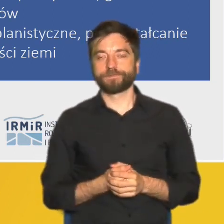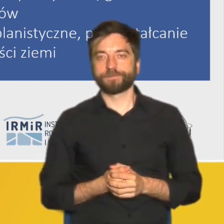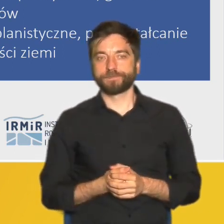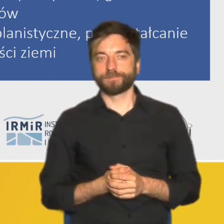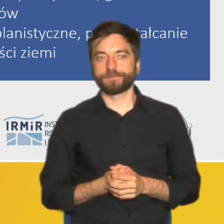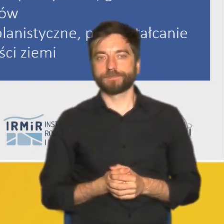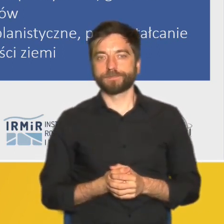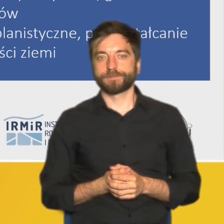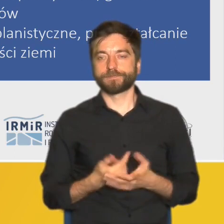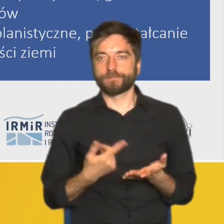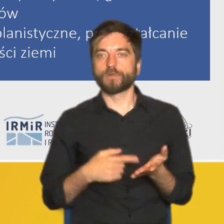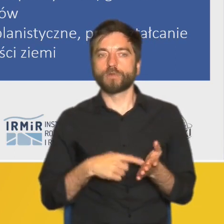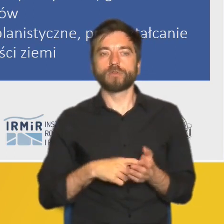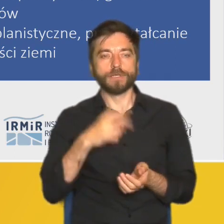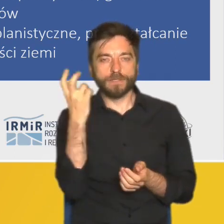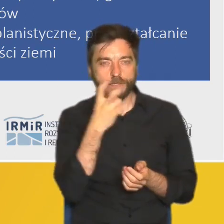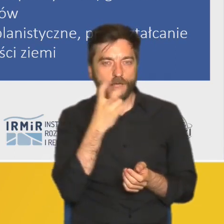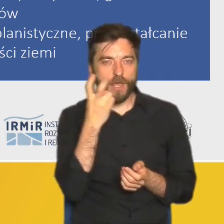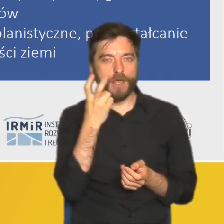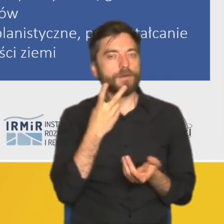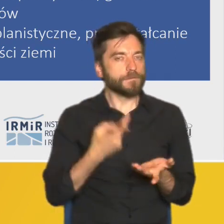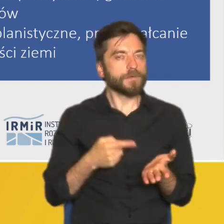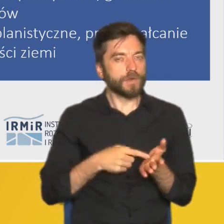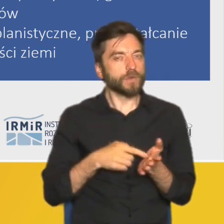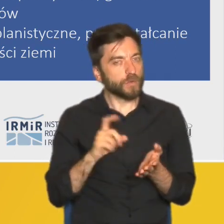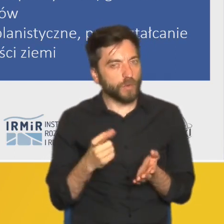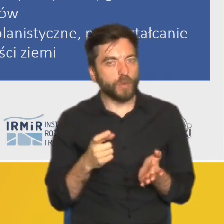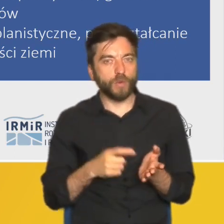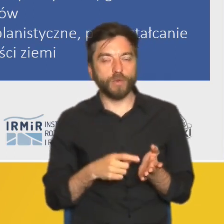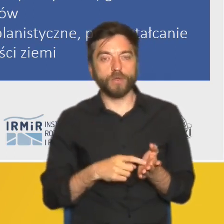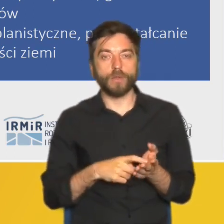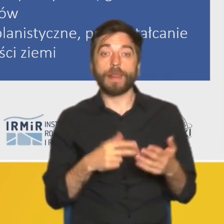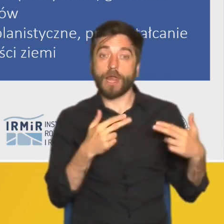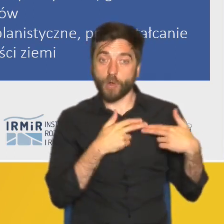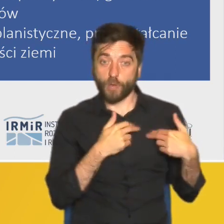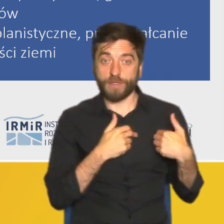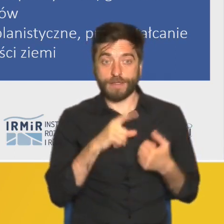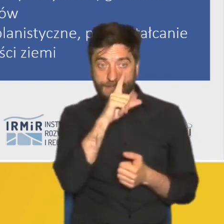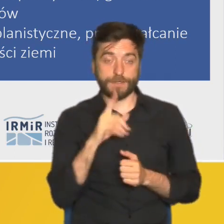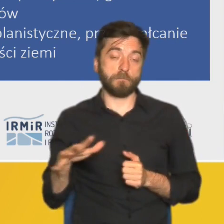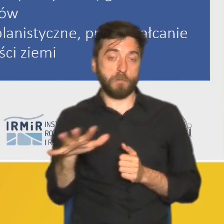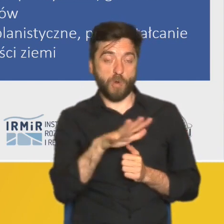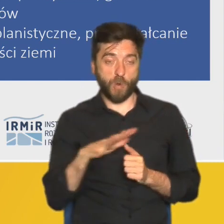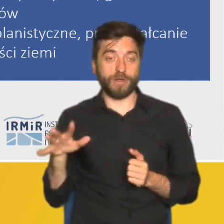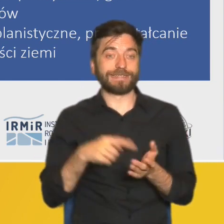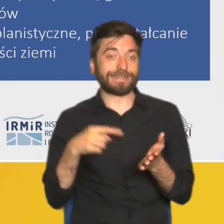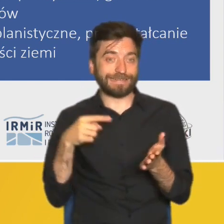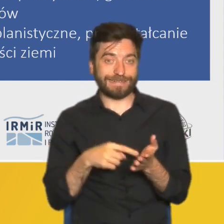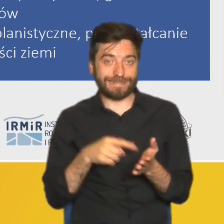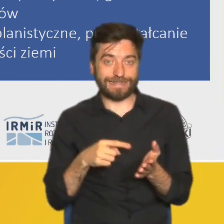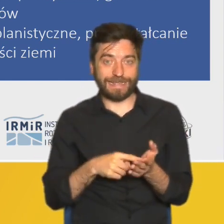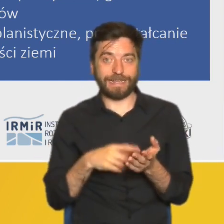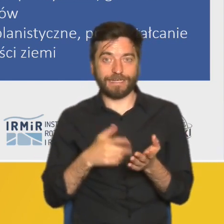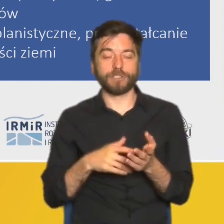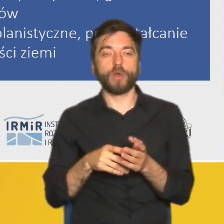Natomiast tutaj też taką ciekawą rzeczą, którą zaobserwowaliśmy, było tworzenie komitetów społecznych, których celem było właśnie łatanie tych